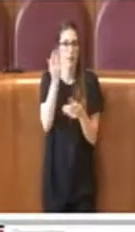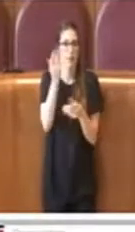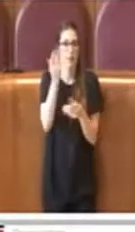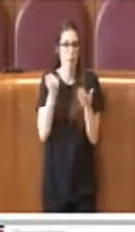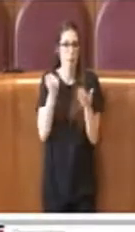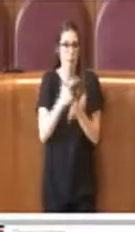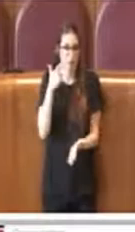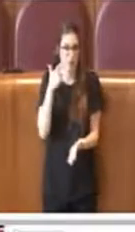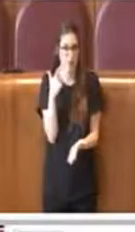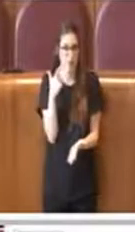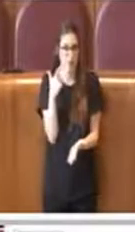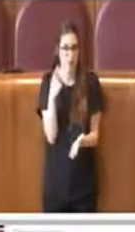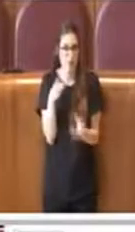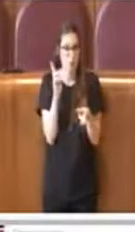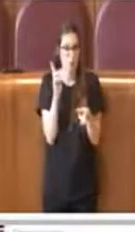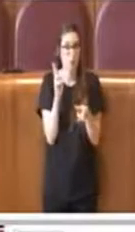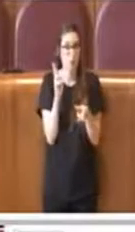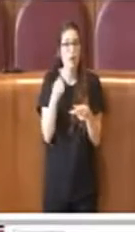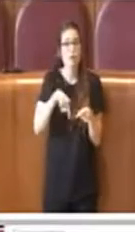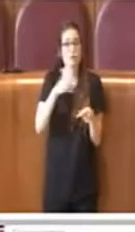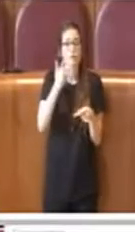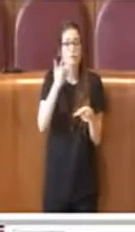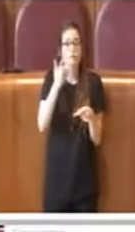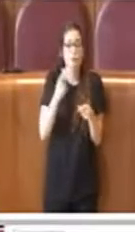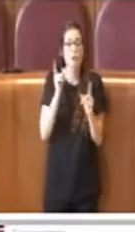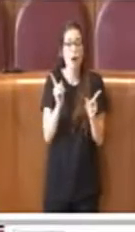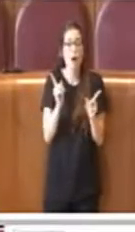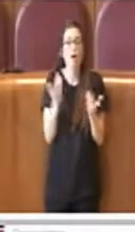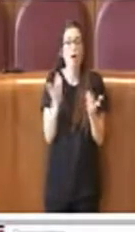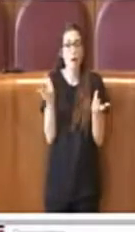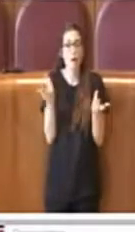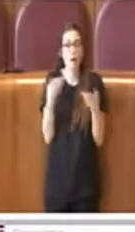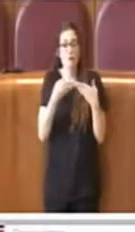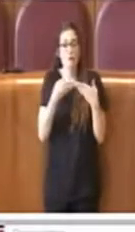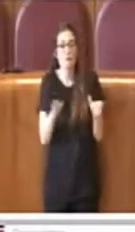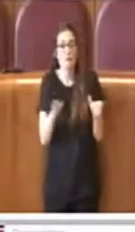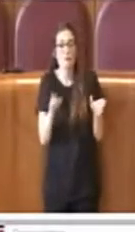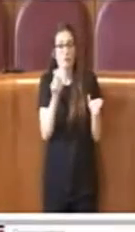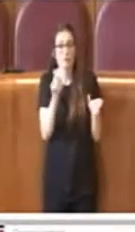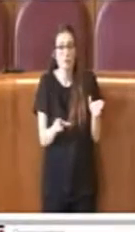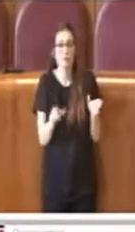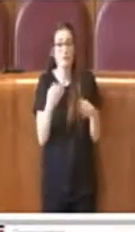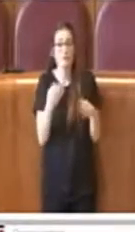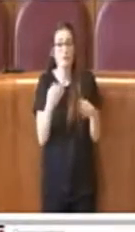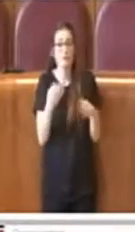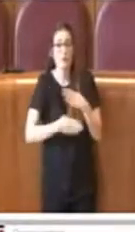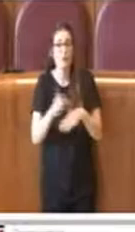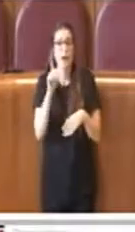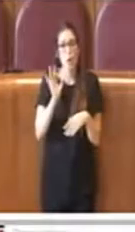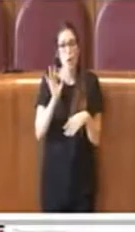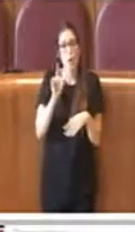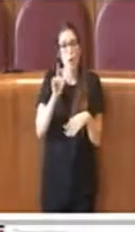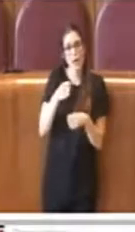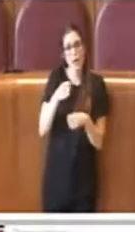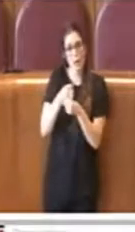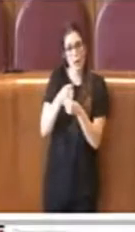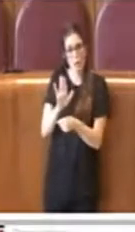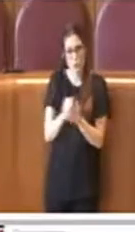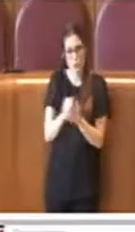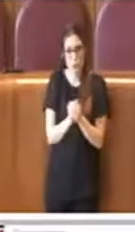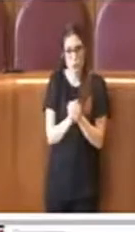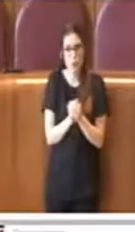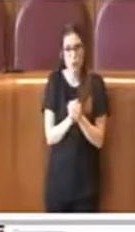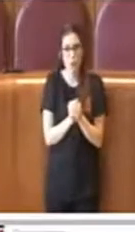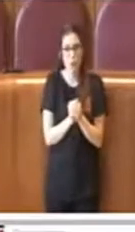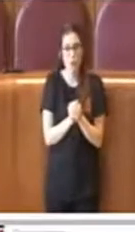regolamento e questo noi lo facciamo attraverso l'apertura al singolo con disabilità o suo rappresentante, che per alcune consulte